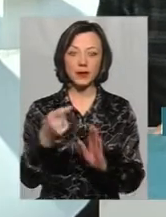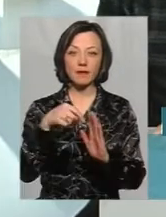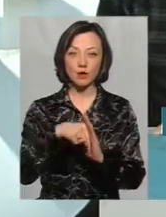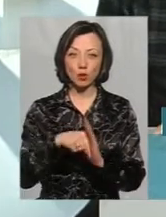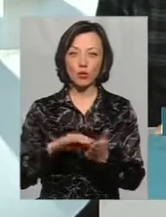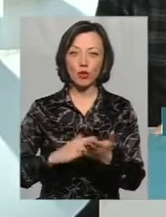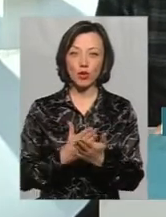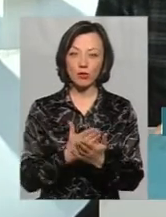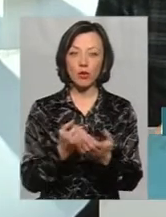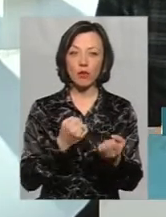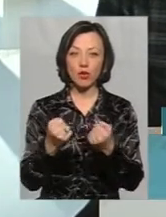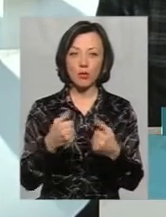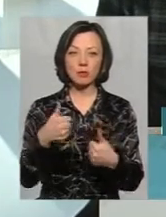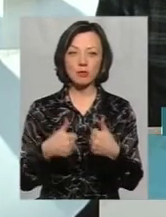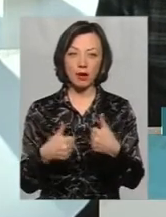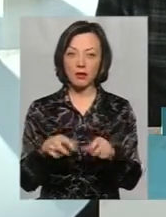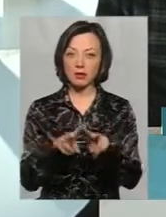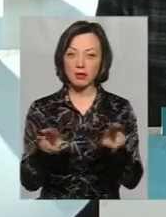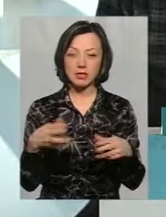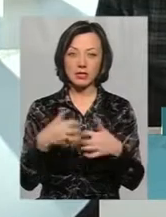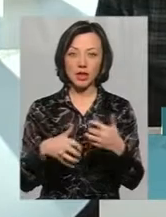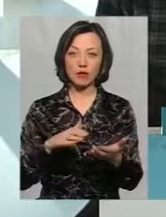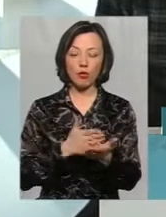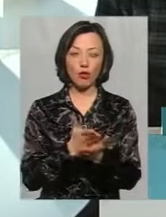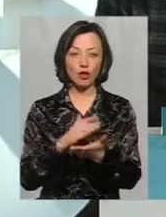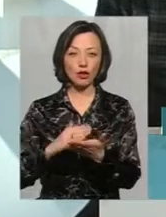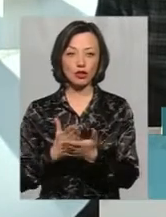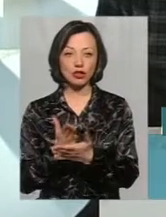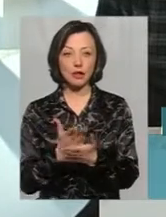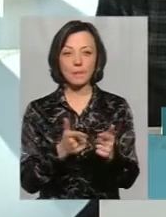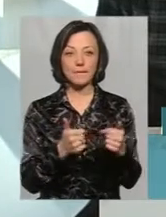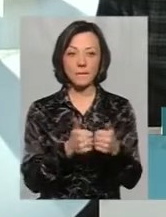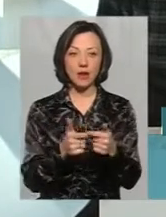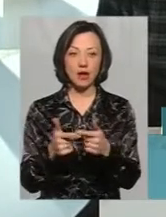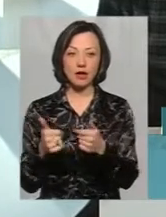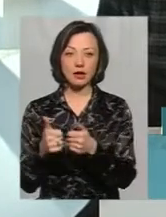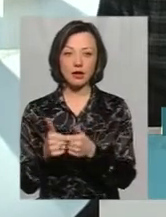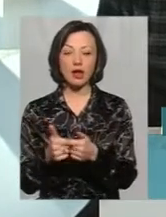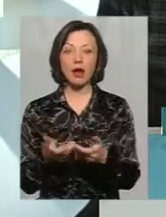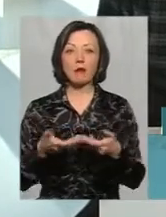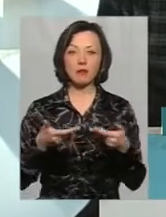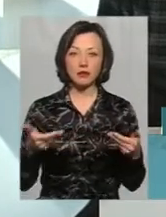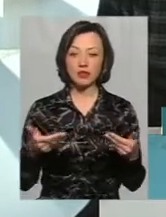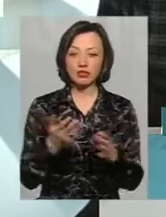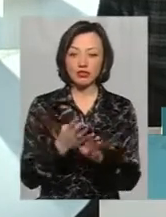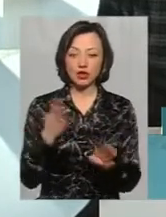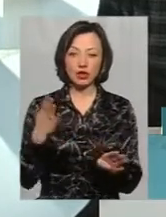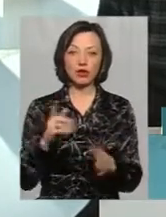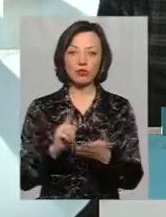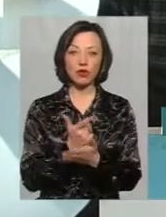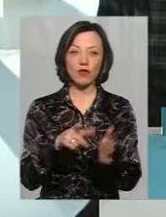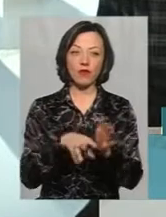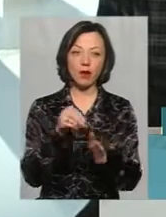внутрішньополітична і боротьба чи змагальність так само серед політичних партій, тому що ми на черзі чергових виборів, чи то